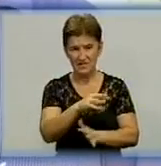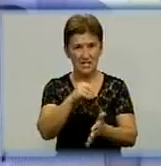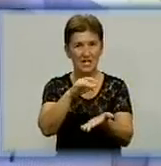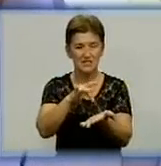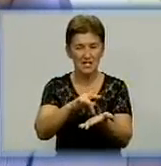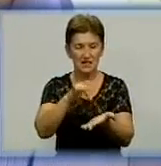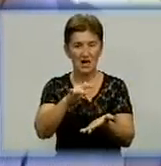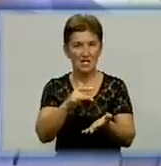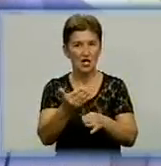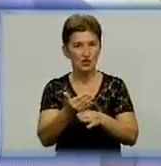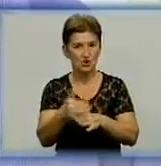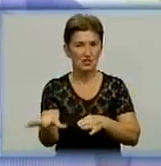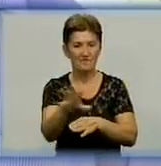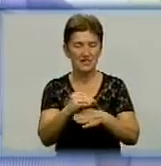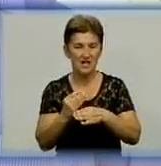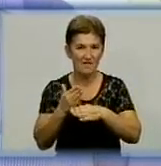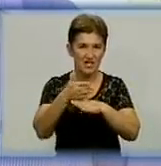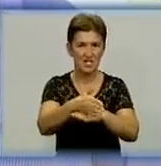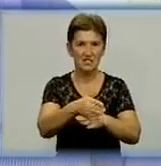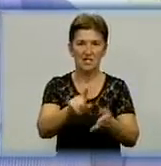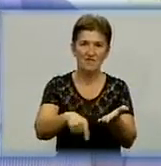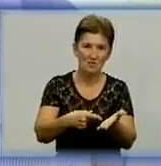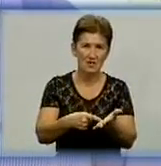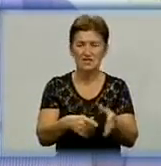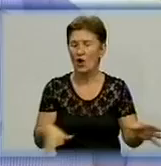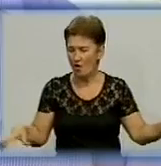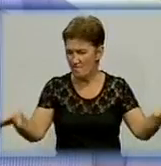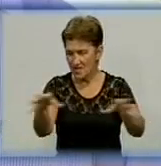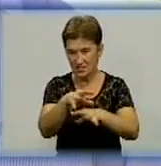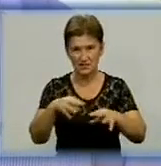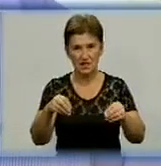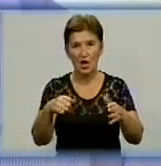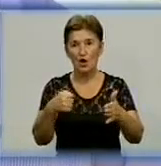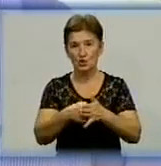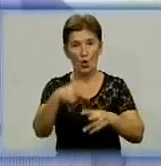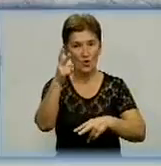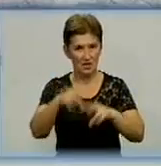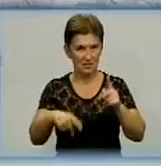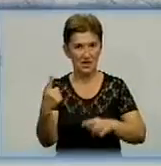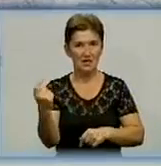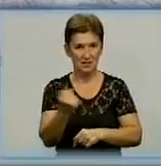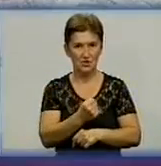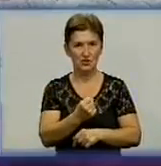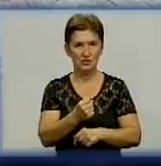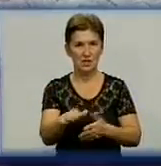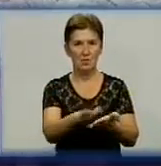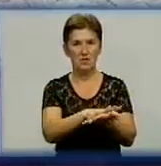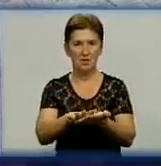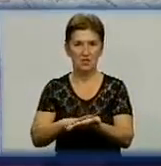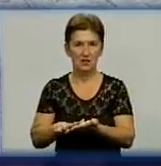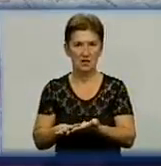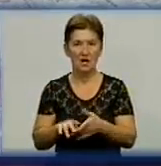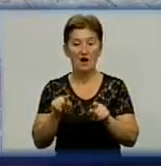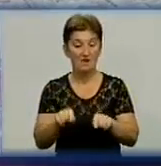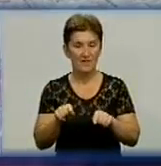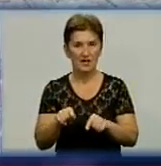частина, всі в'їзди в місто. Це все. Плануємо до конкурсу тижня прибрати. Тут є график, ми працюємо в цьому направлі.